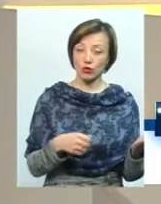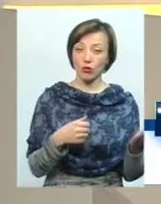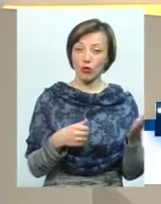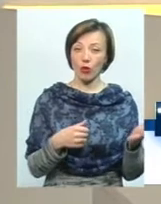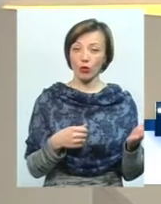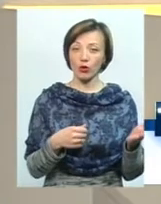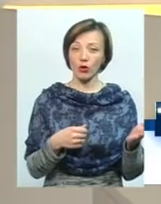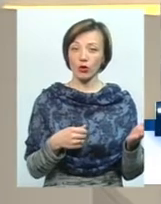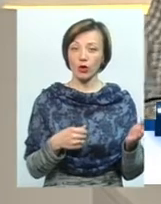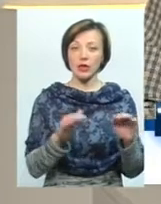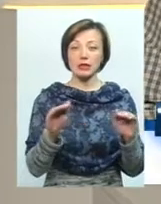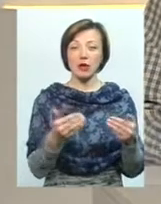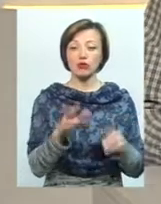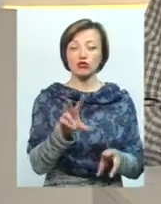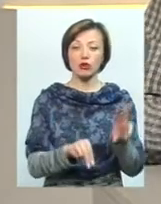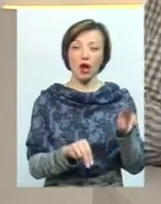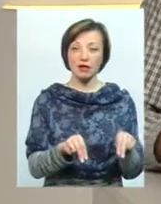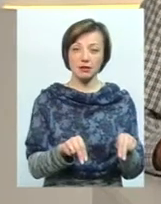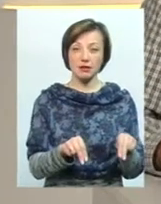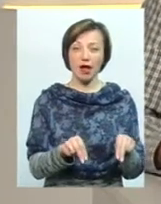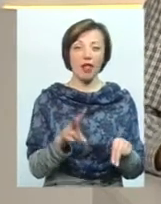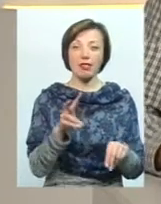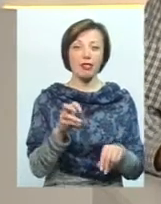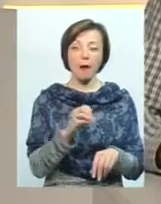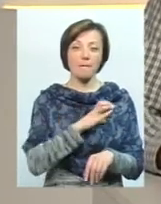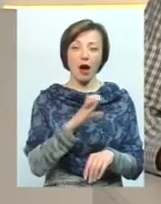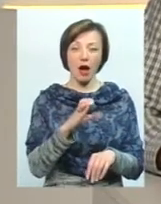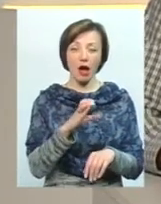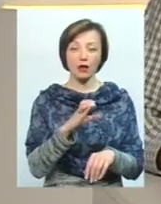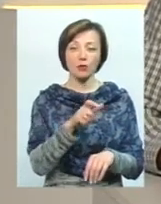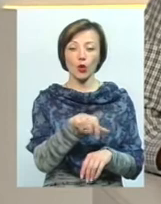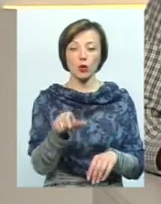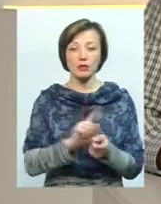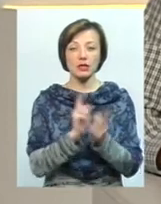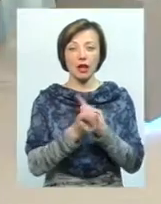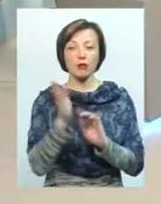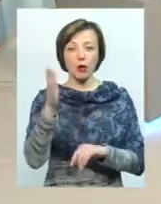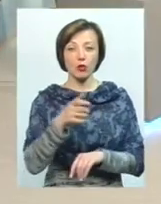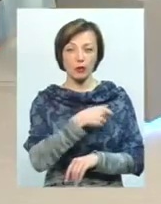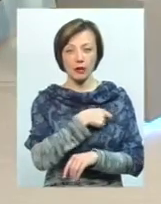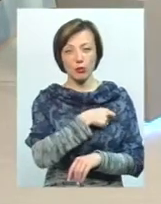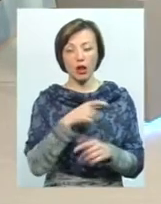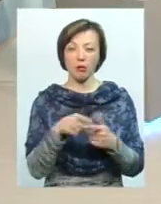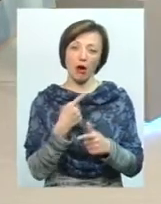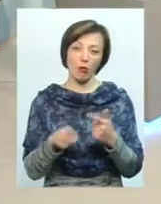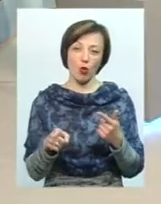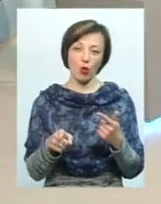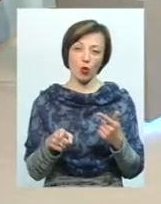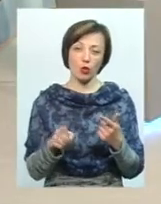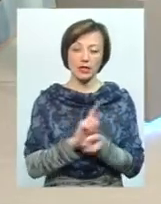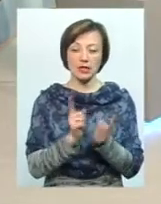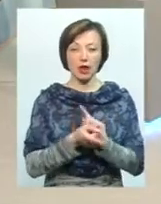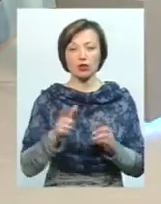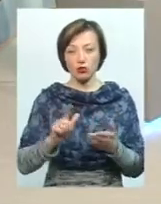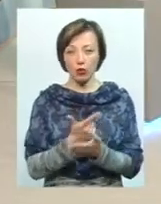зменшують шанси небагатим людям стати майбутніми депутатами, або стати